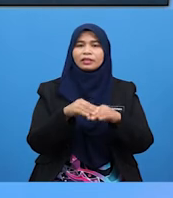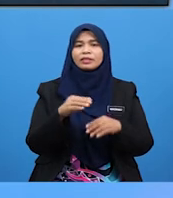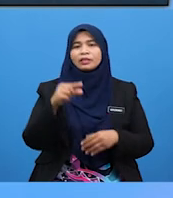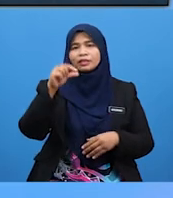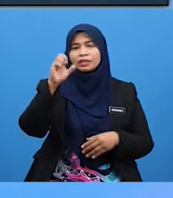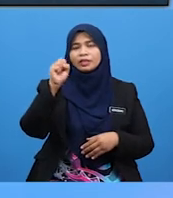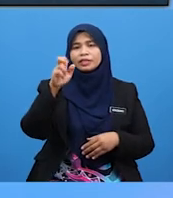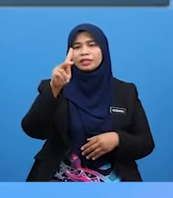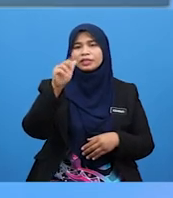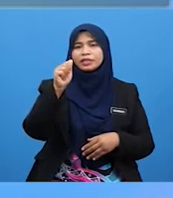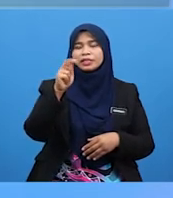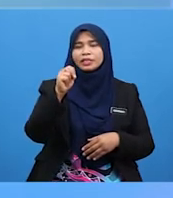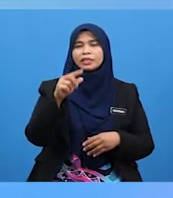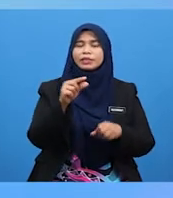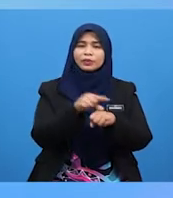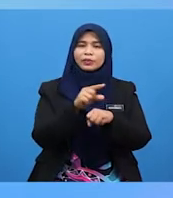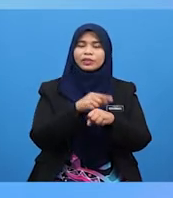menggunakan kayu.